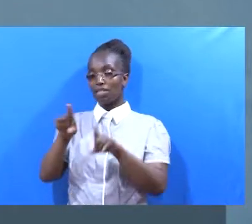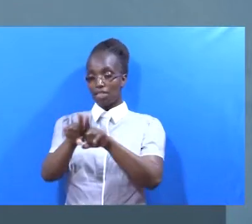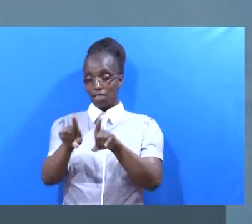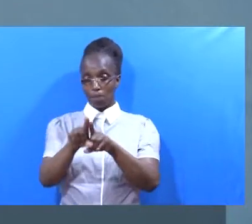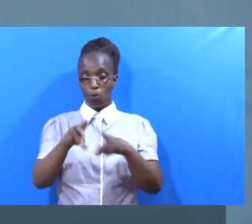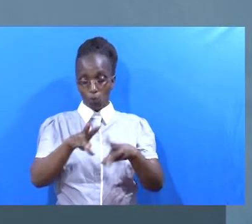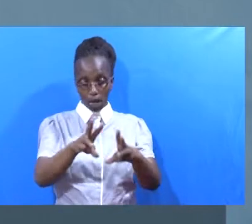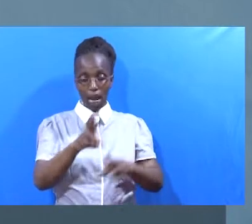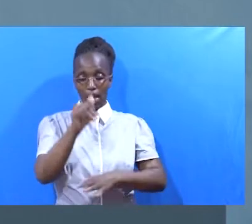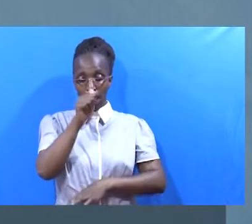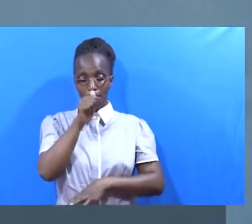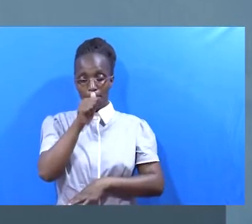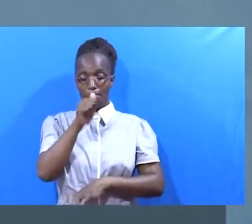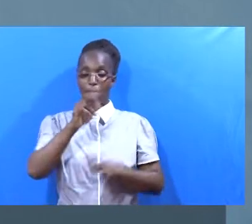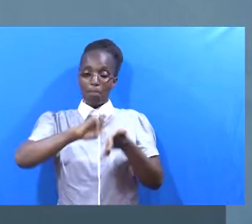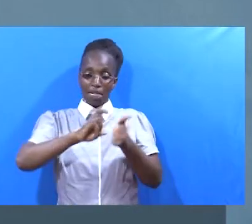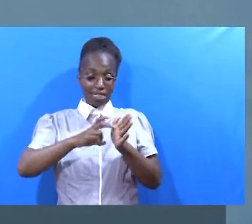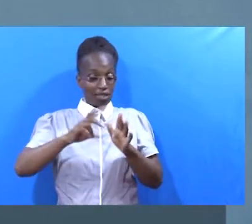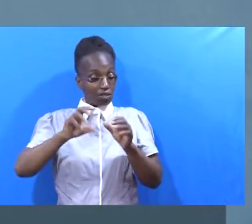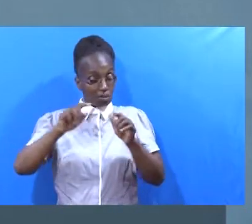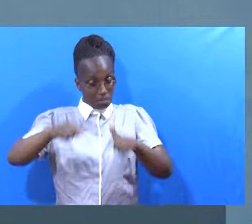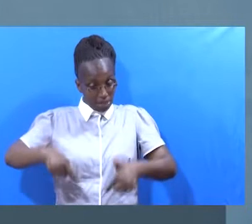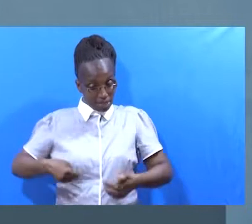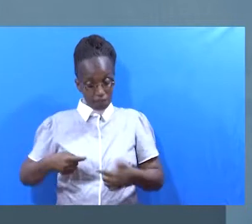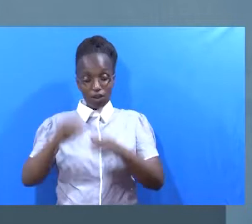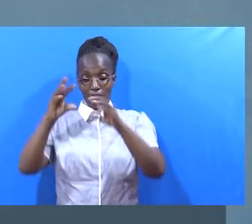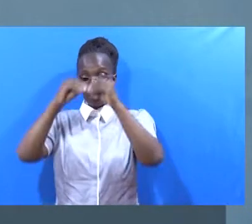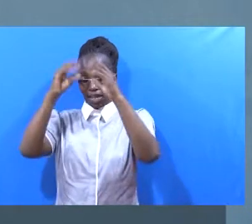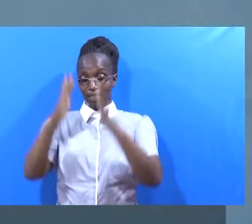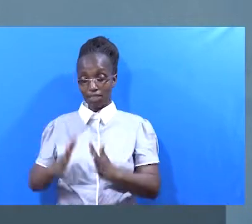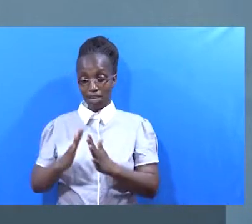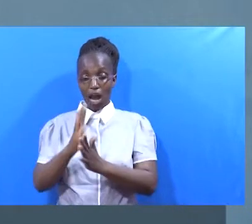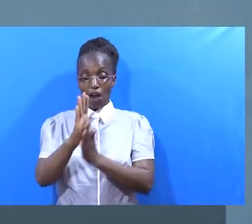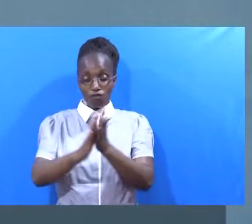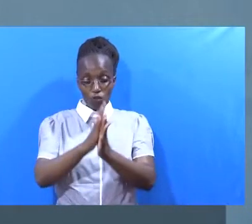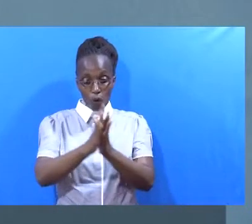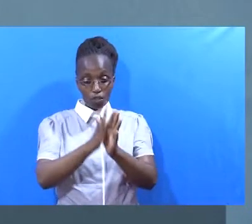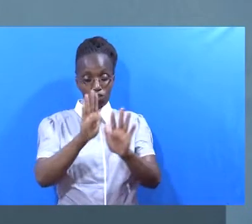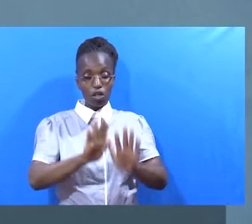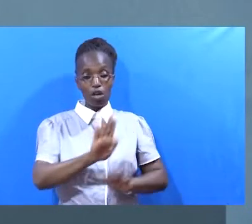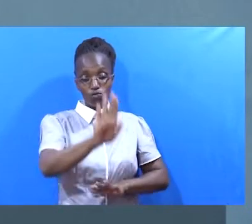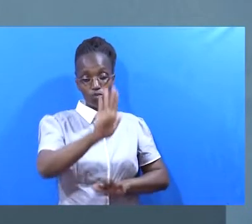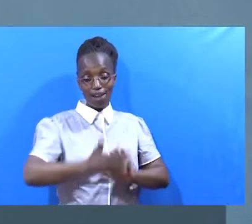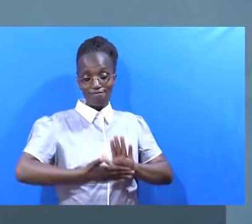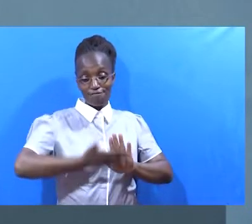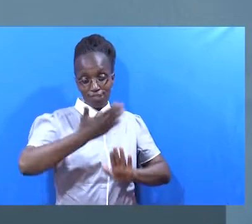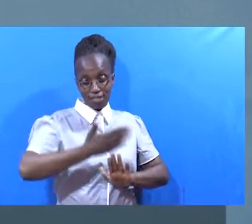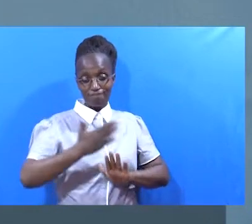nilivyo Basi ikiwa mimi nilie buwana na mwalimu Nimewatawatha migu